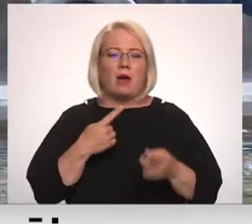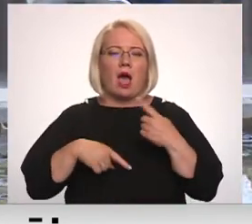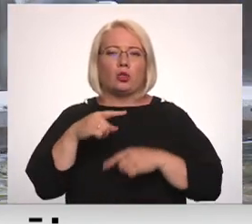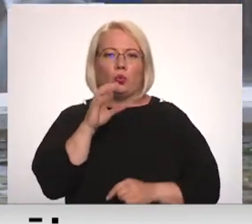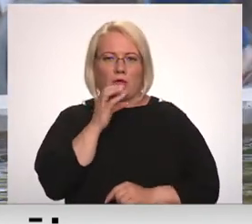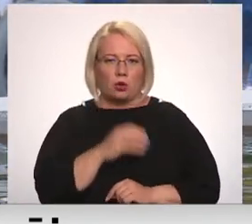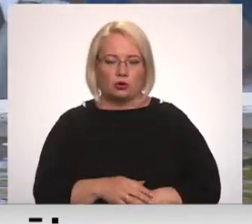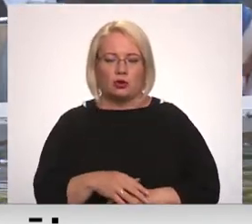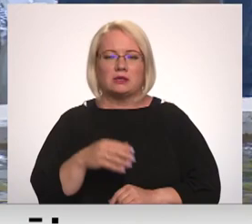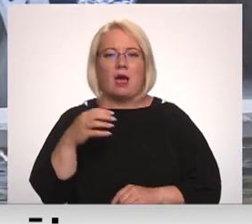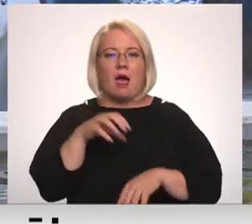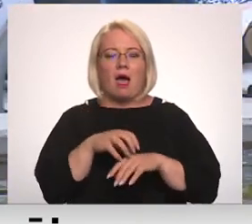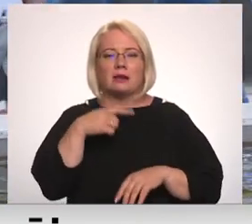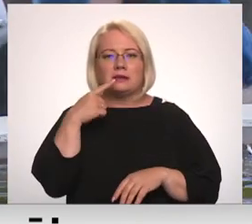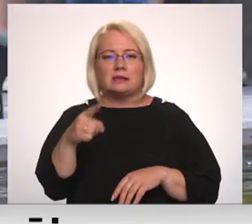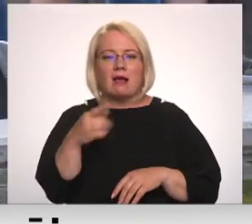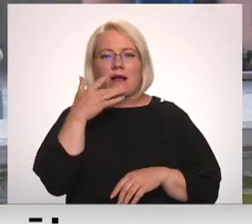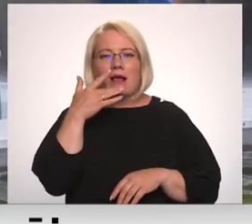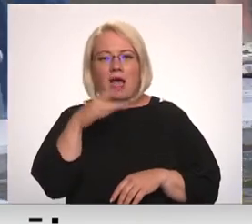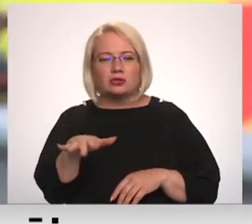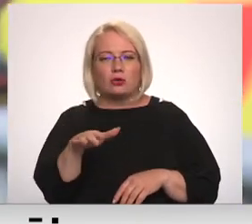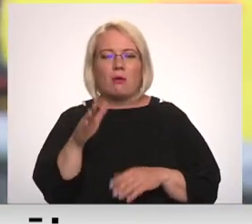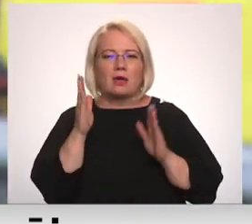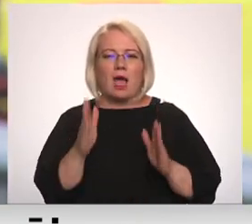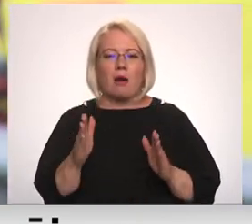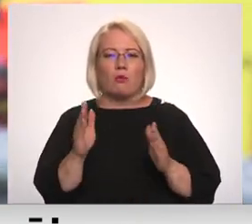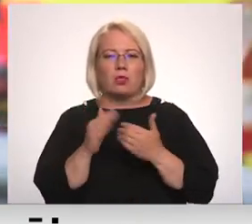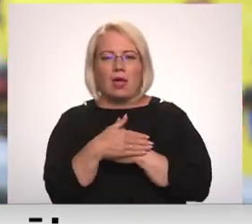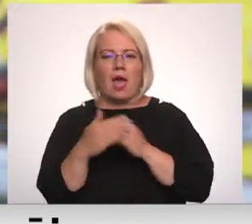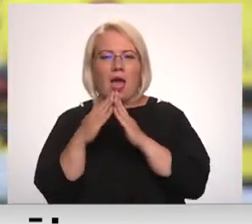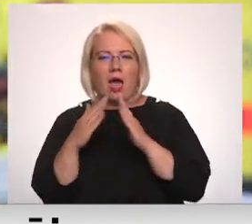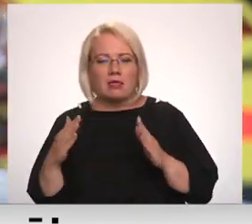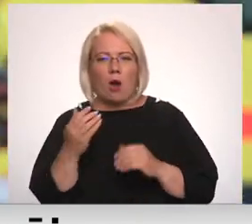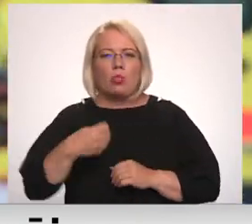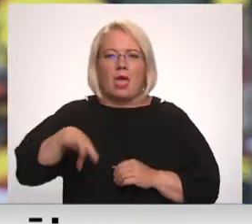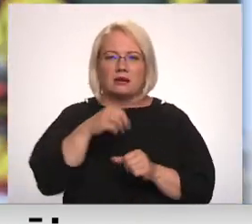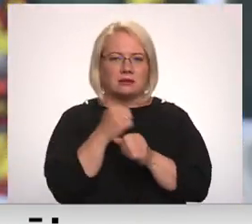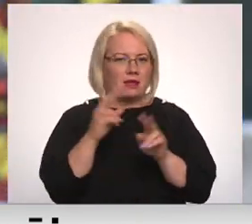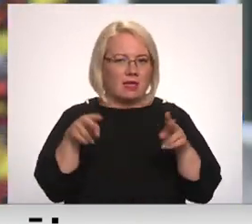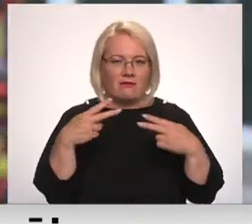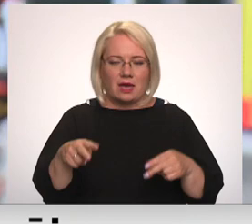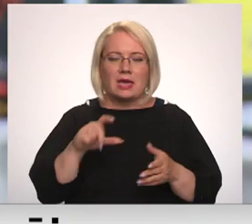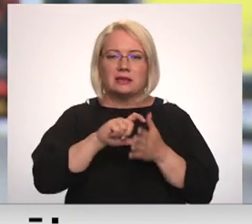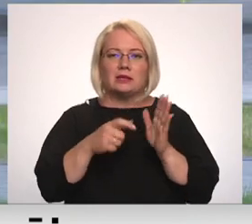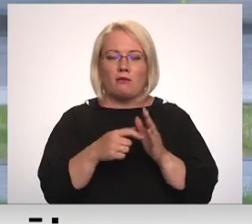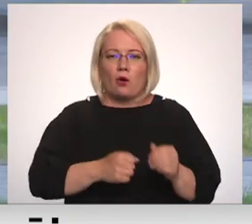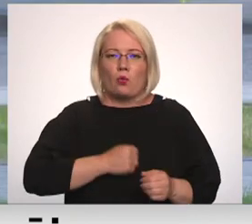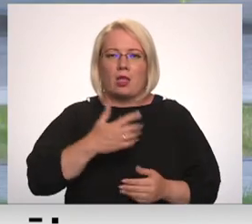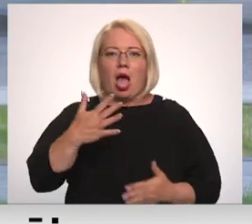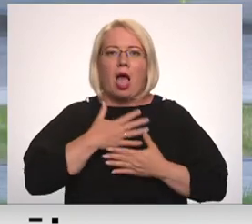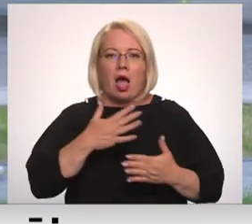Ārstiesa, tveic pārlai stēnā un noteikti nemesties dārza darbos. Ja dzīvoklī grūti pēlpot, var izmantot arī